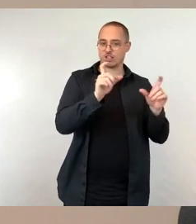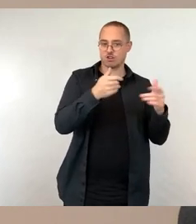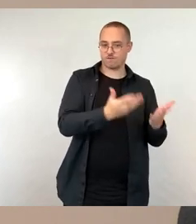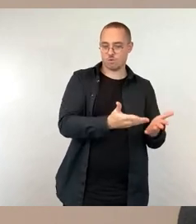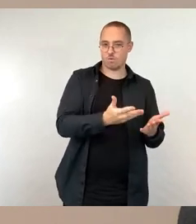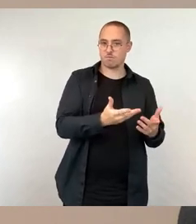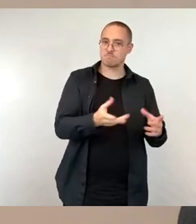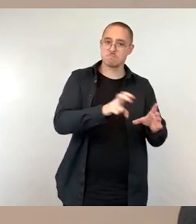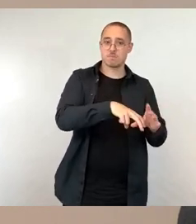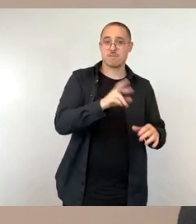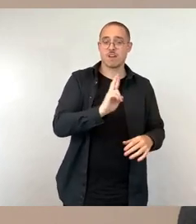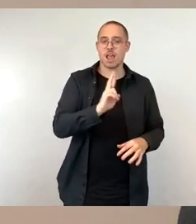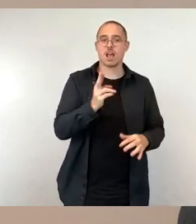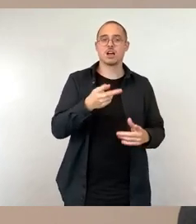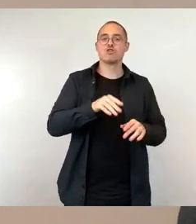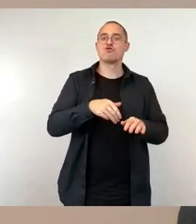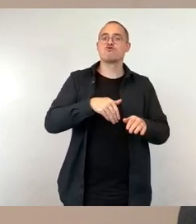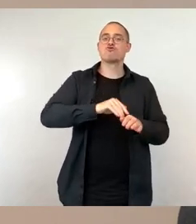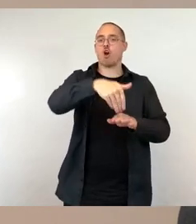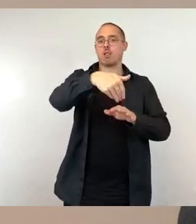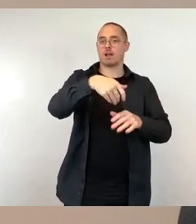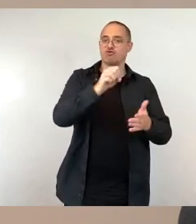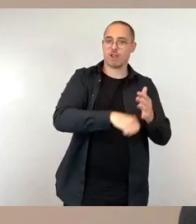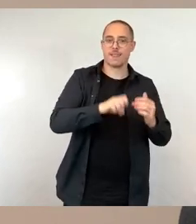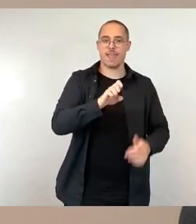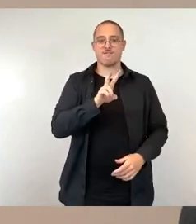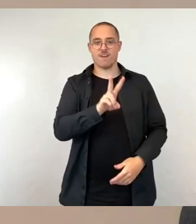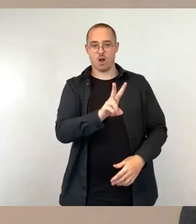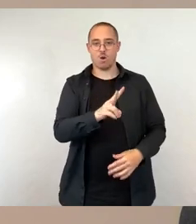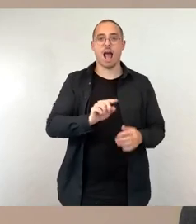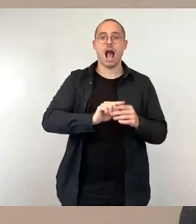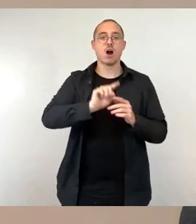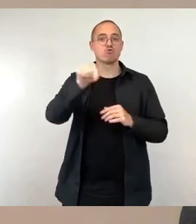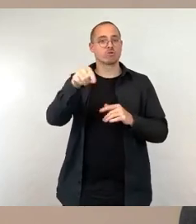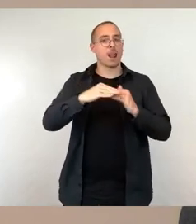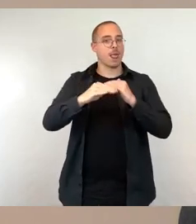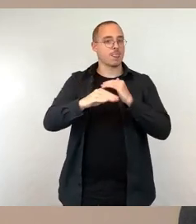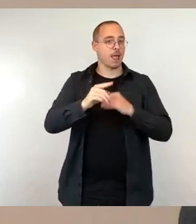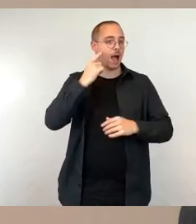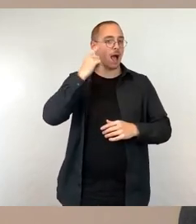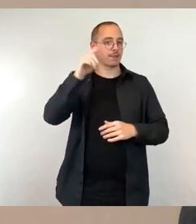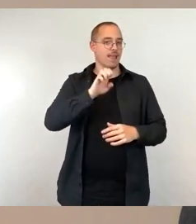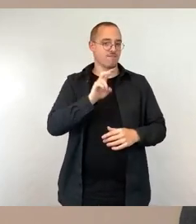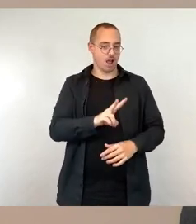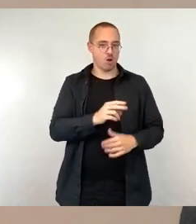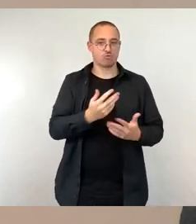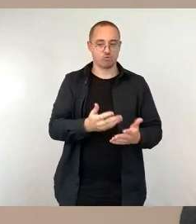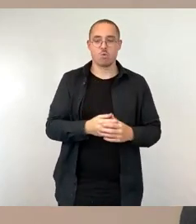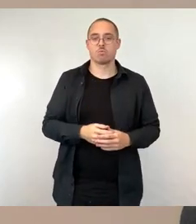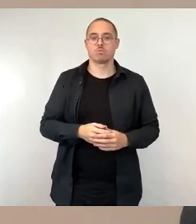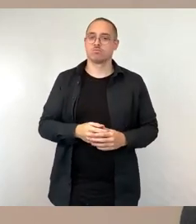e.V., der Initiativkreis erinnern, Gedenken mahnen und dort hat man sich gemeinsam für diesen Aufstellungsort